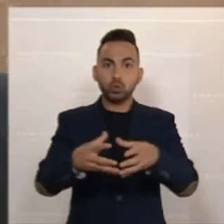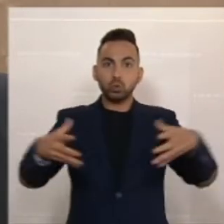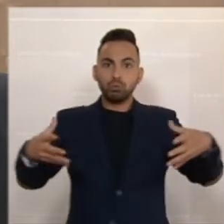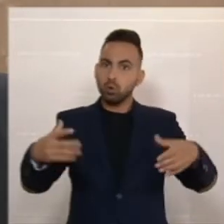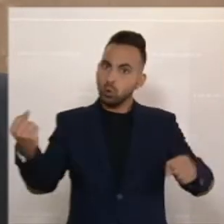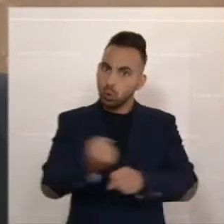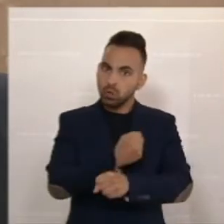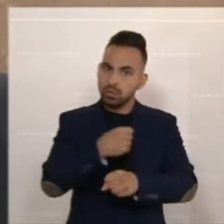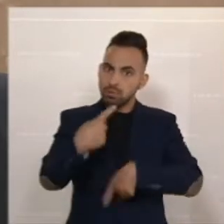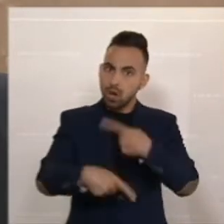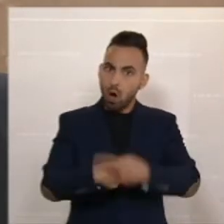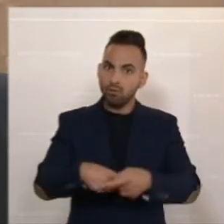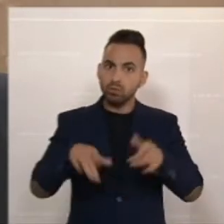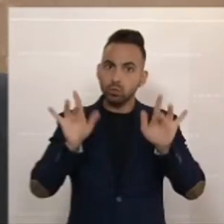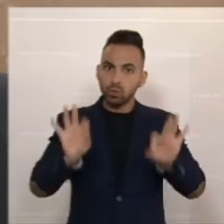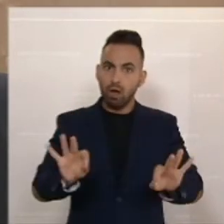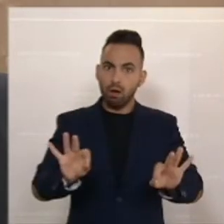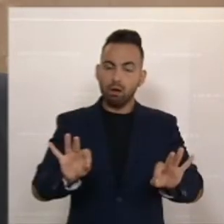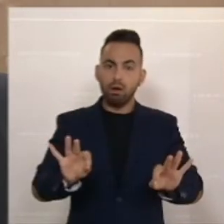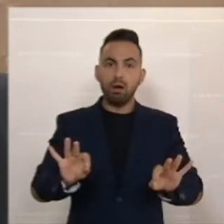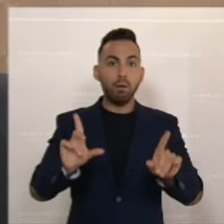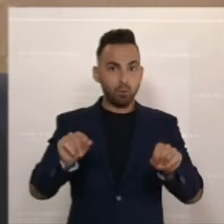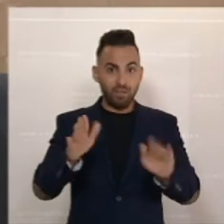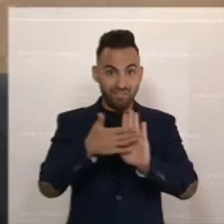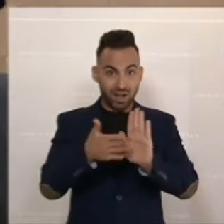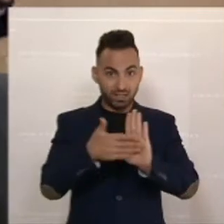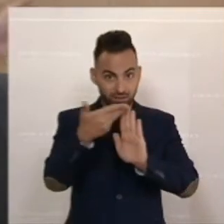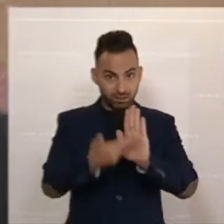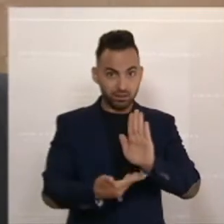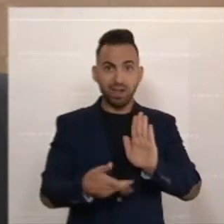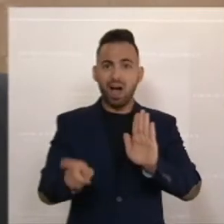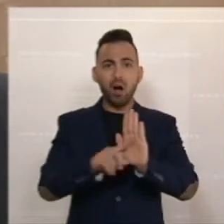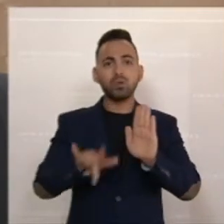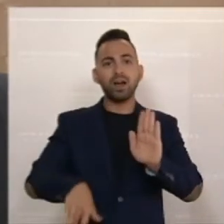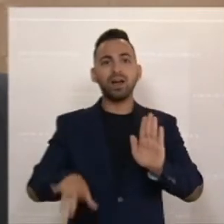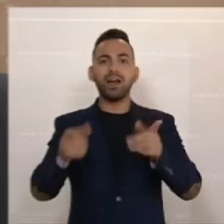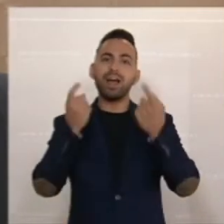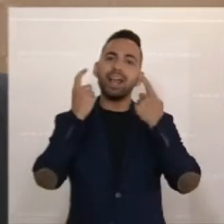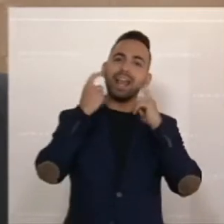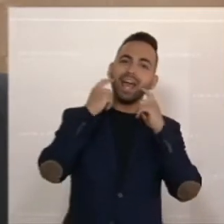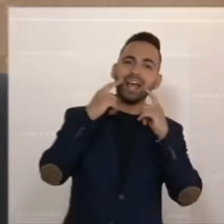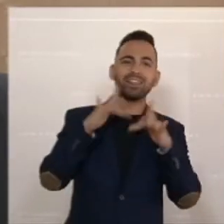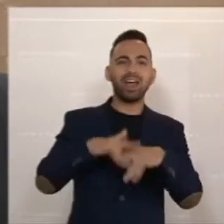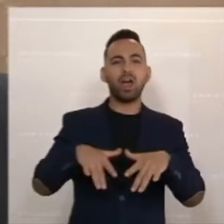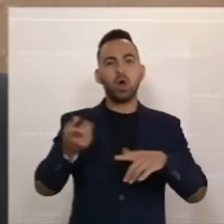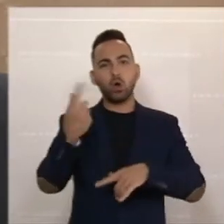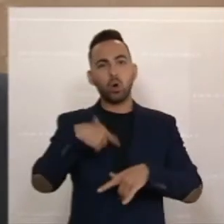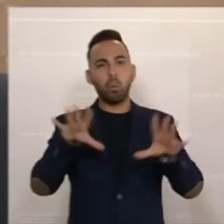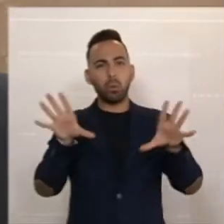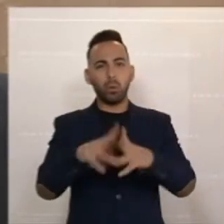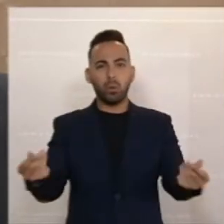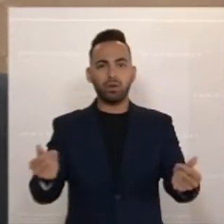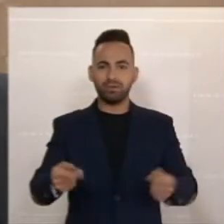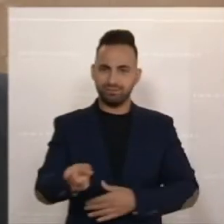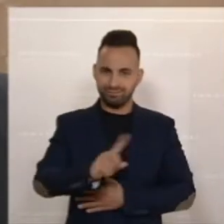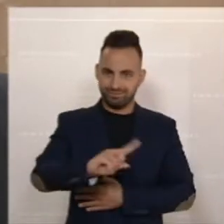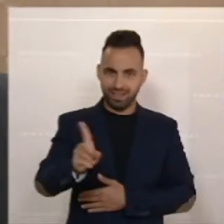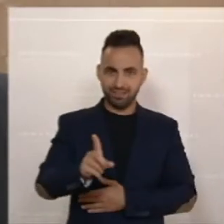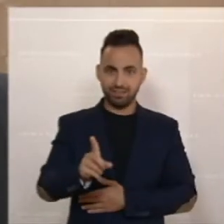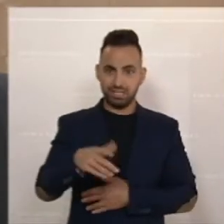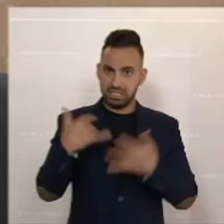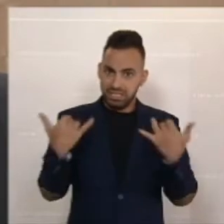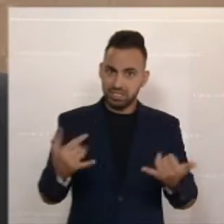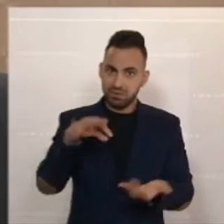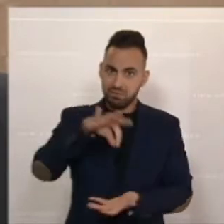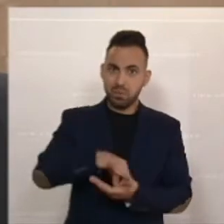Das sind die Fakten, mit denen Sie sich auseinandersetzen können. Die werden auch nicht durch ein Lächeln zunichte gemacht. Sie sind einfach das, was